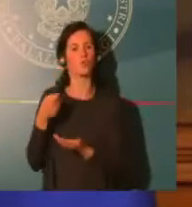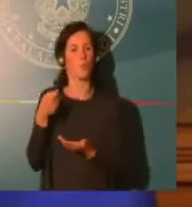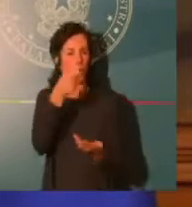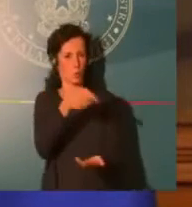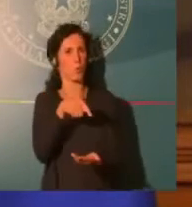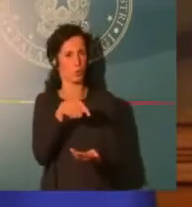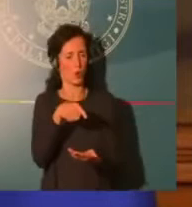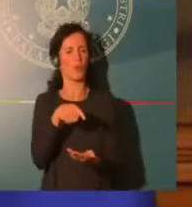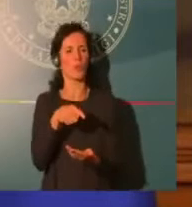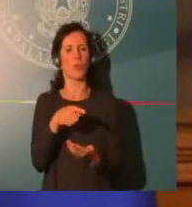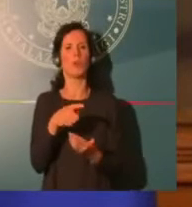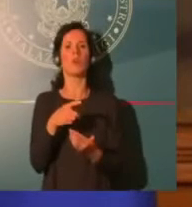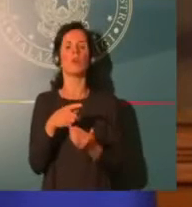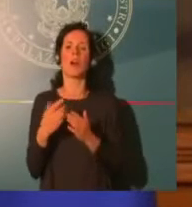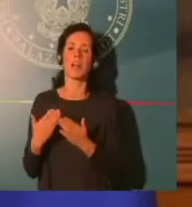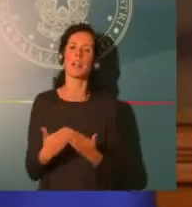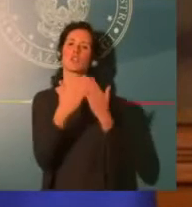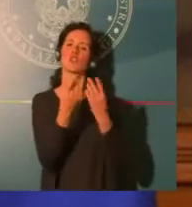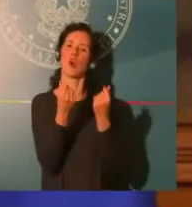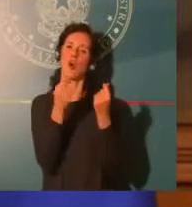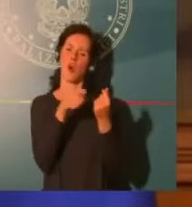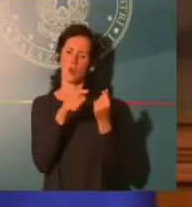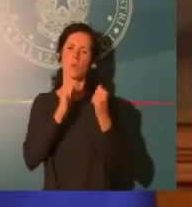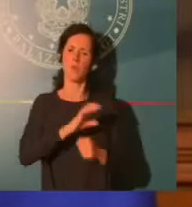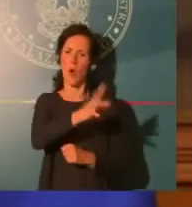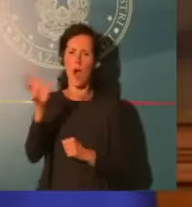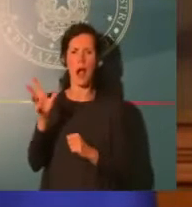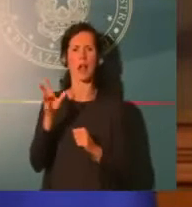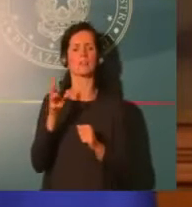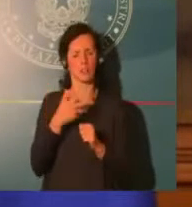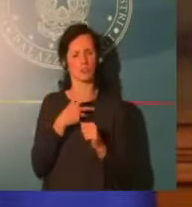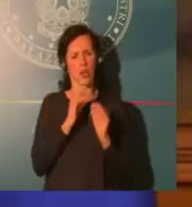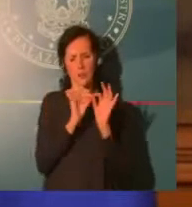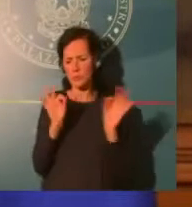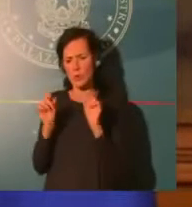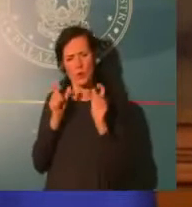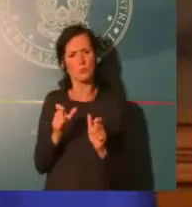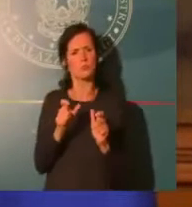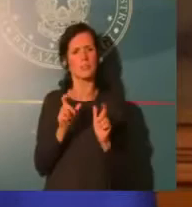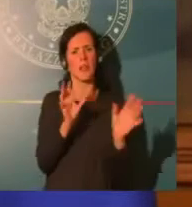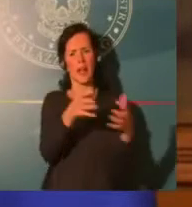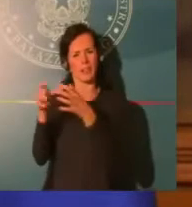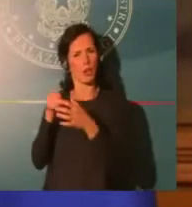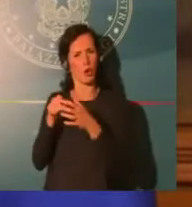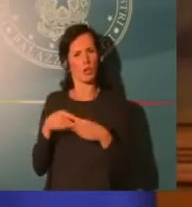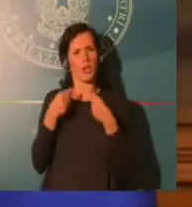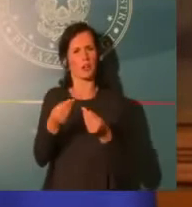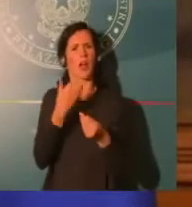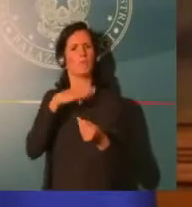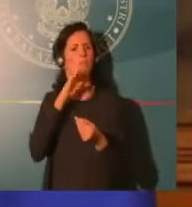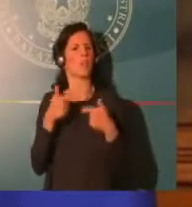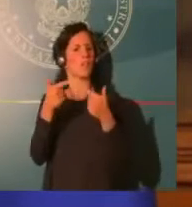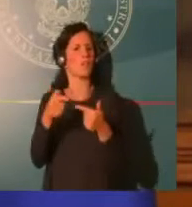Faccio semplicemente un riassunto velocissimo. Un credito d'imposta per gli affitti